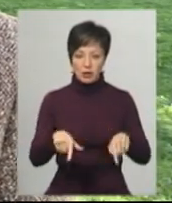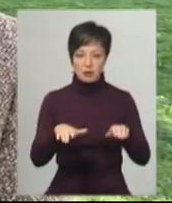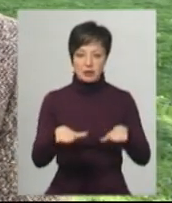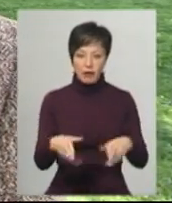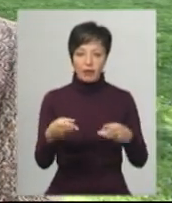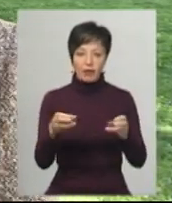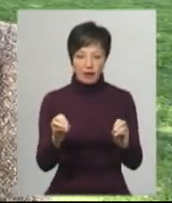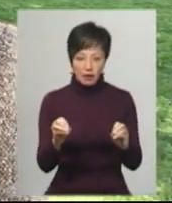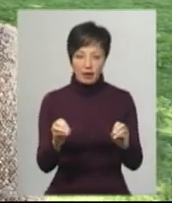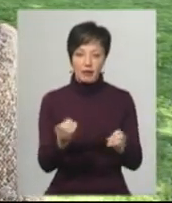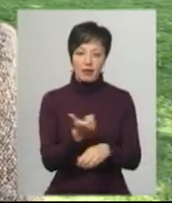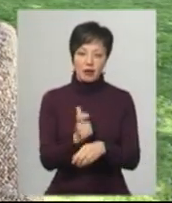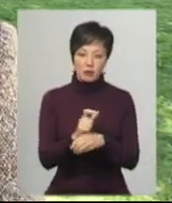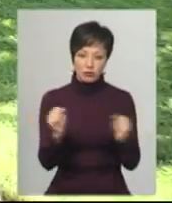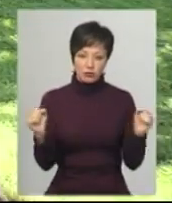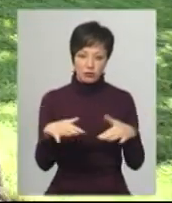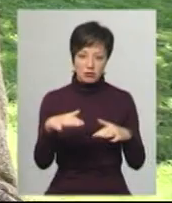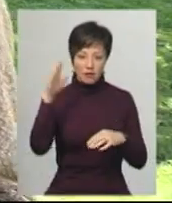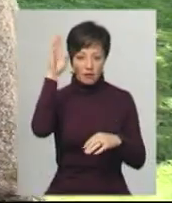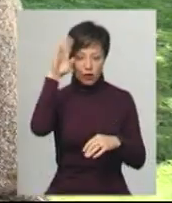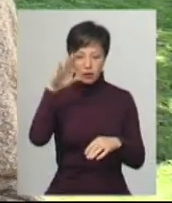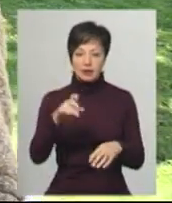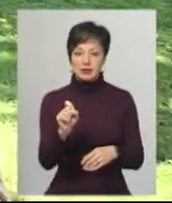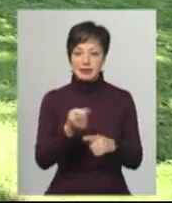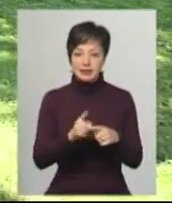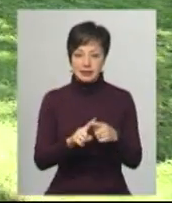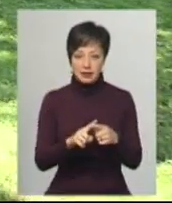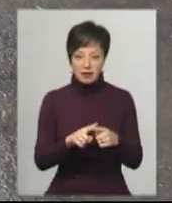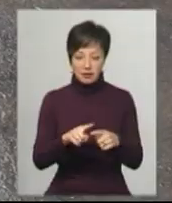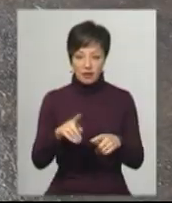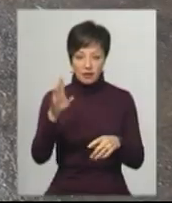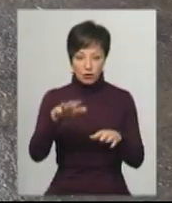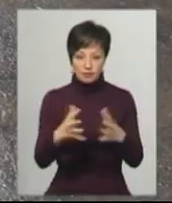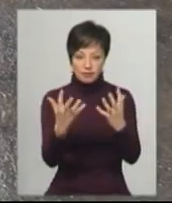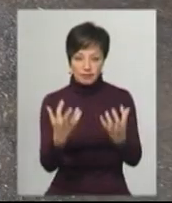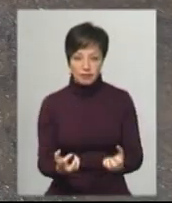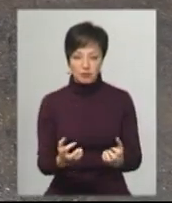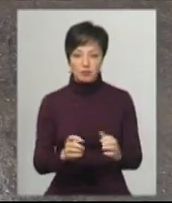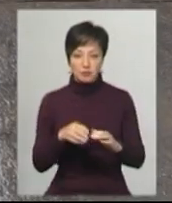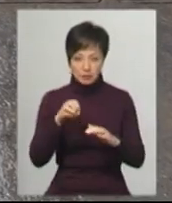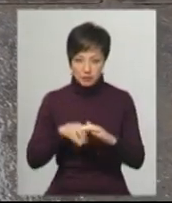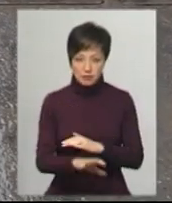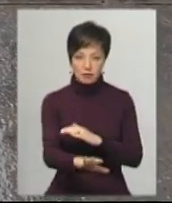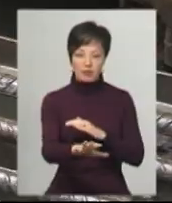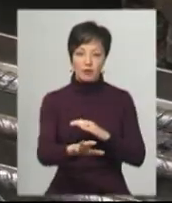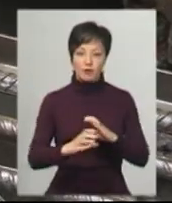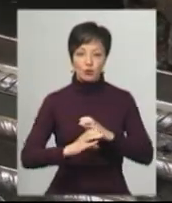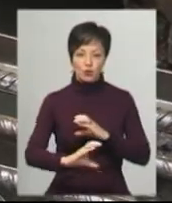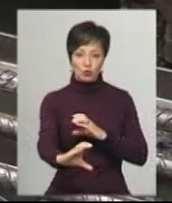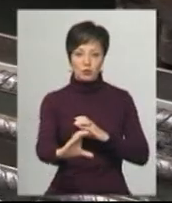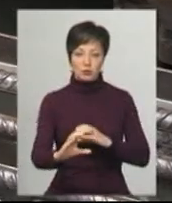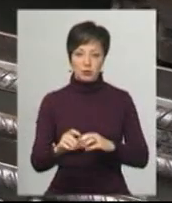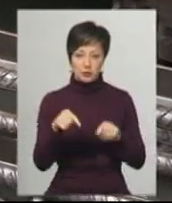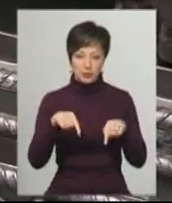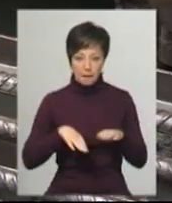безпосередньо найбільше збирається вода. Завдання тих ливнівок – зібрати водичку і запустити її в труби, які